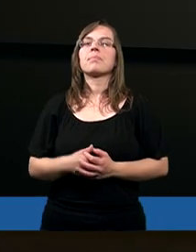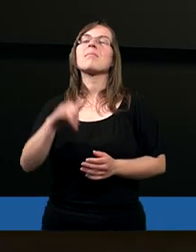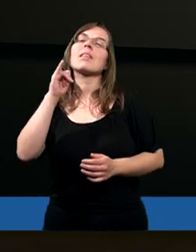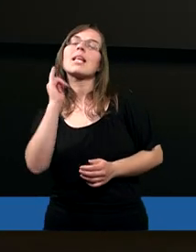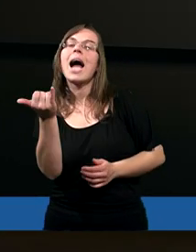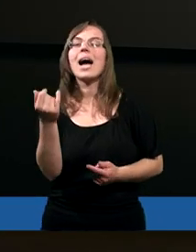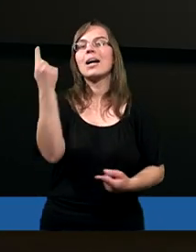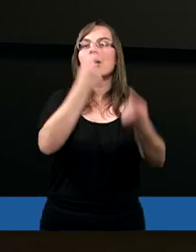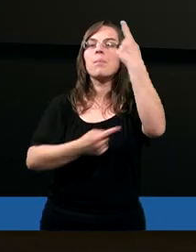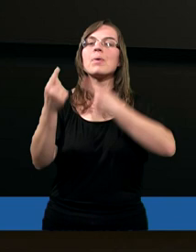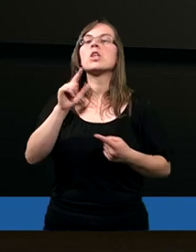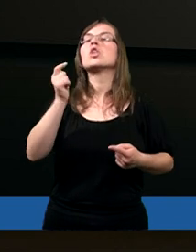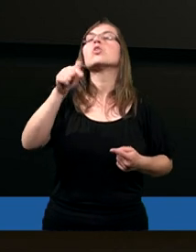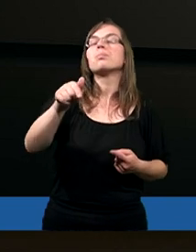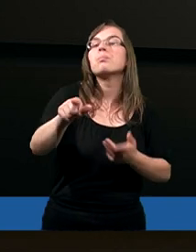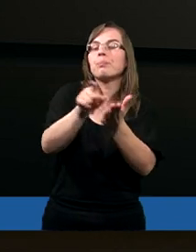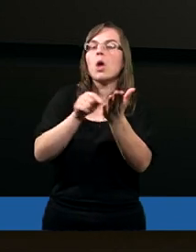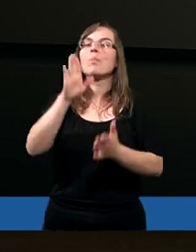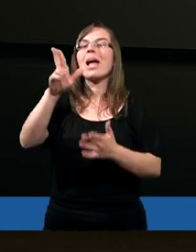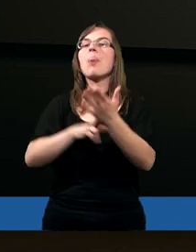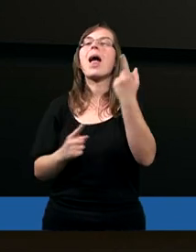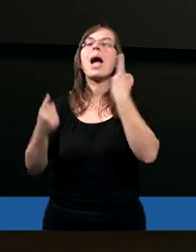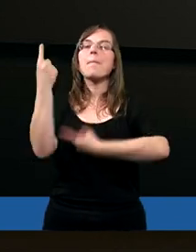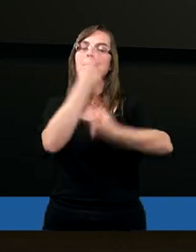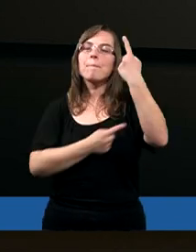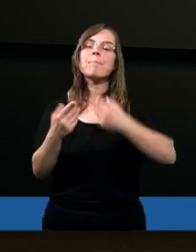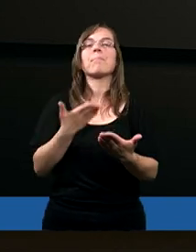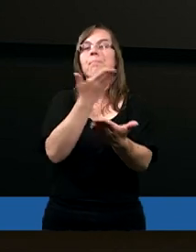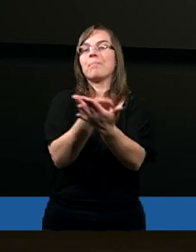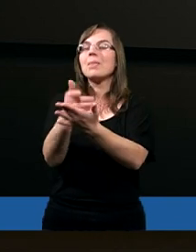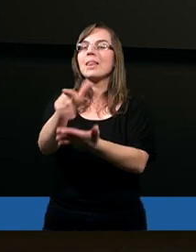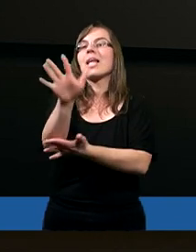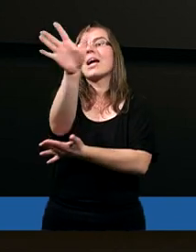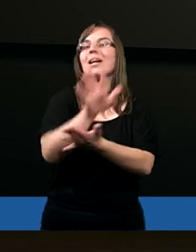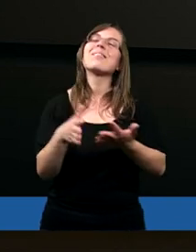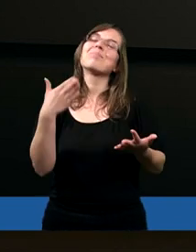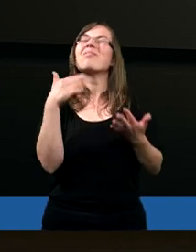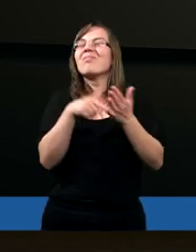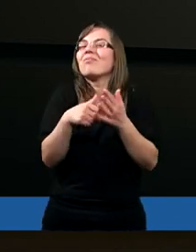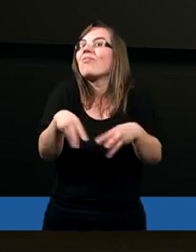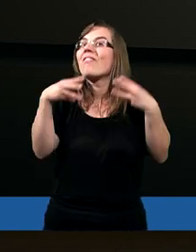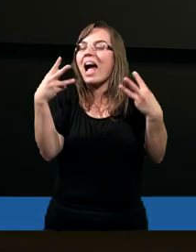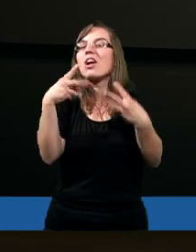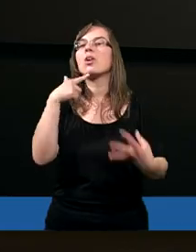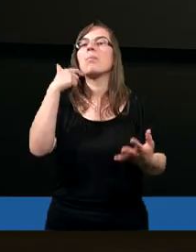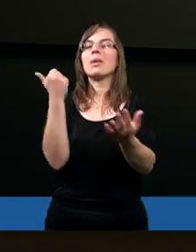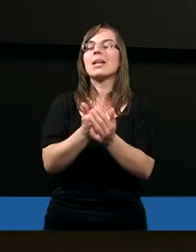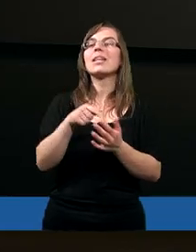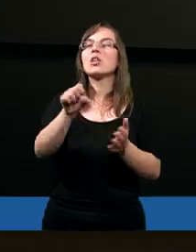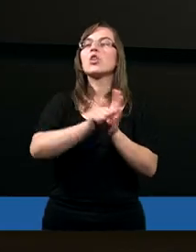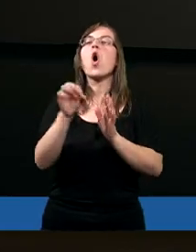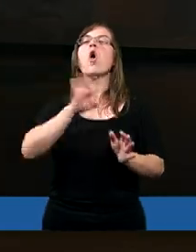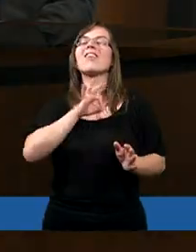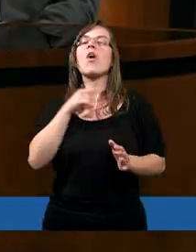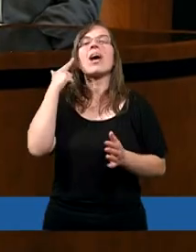Jak myślicie, co Piotr tutaj miał na myśli, podając ten tekst w tak ważnym liście do swoich